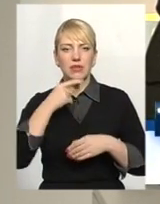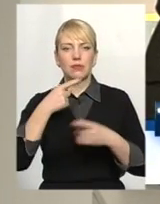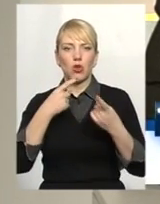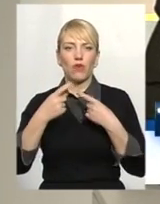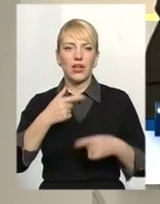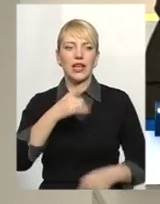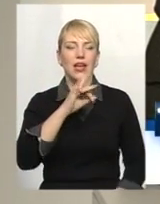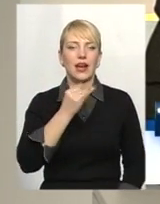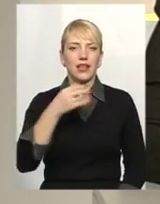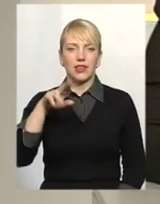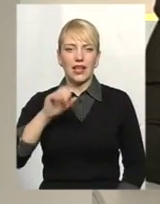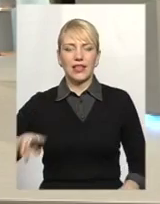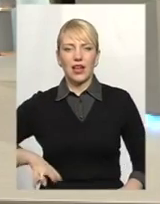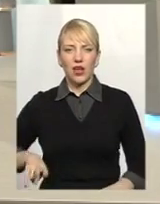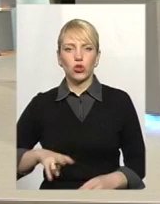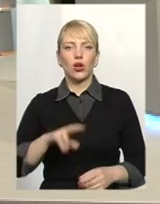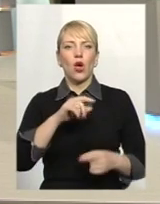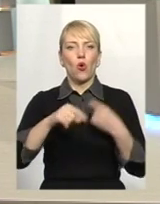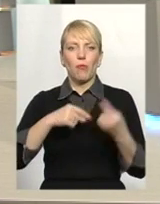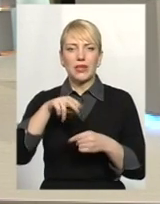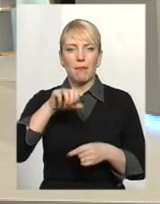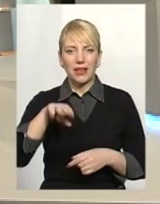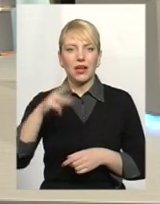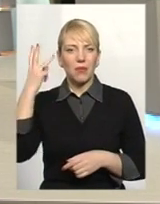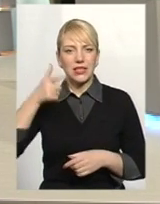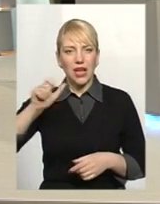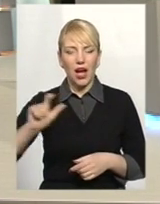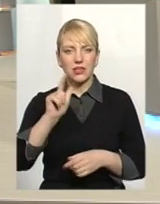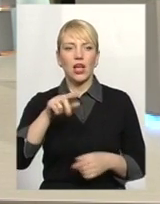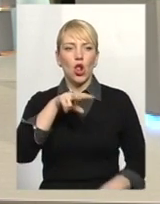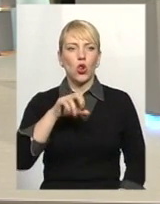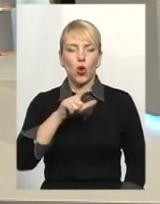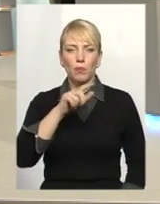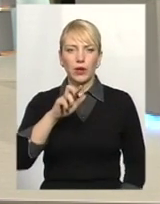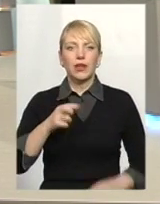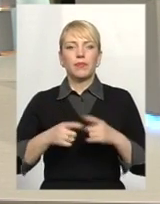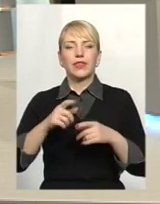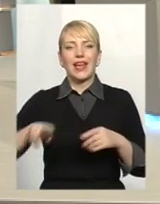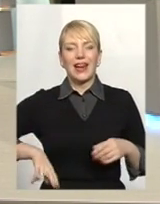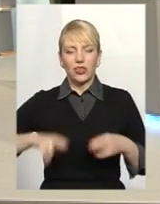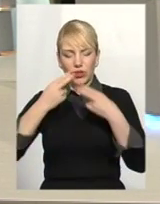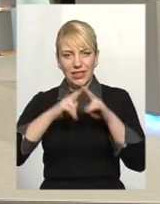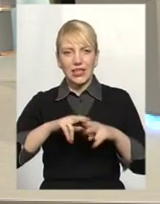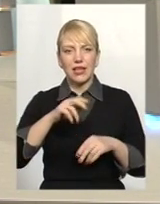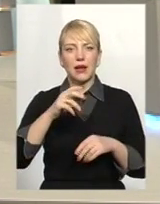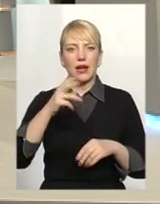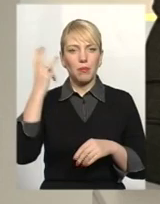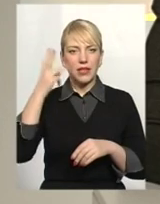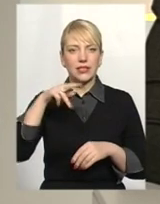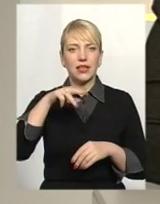Віталій Рейда, директор комерційний ПАД Хмельницьк ГАЗ, Олександр Лоб, директор технічний ПАД Хмельницьк ГАЗ.